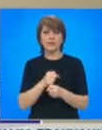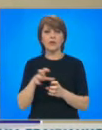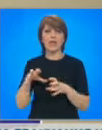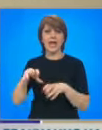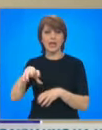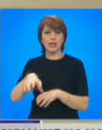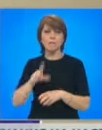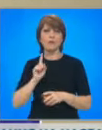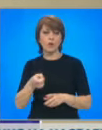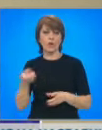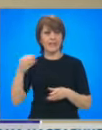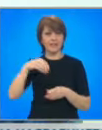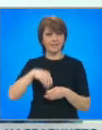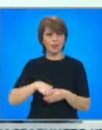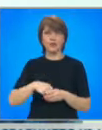и въздух.